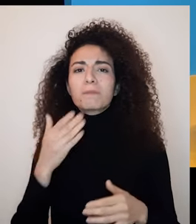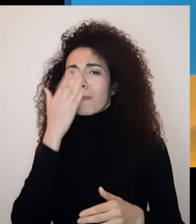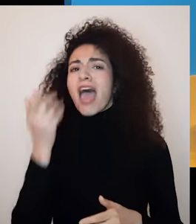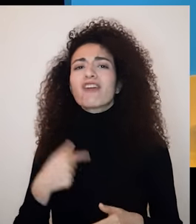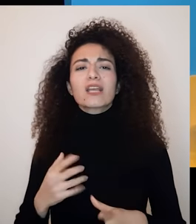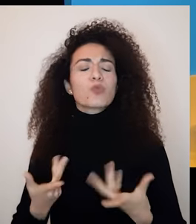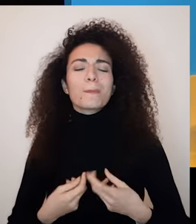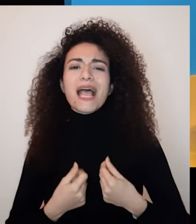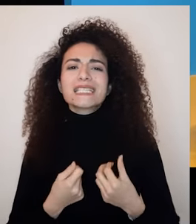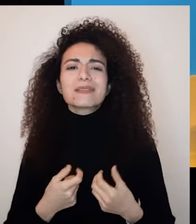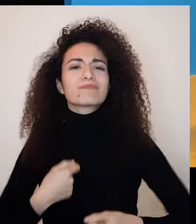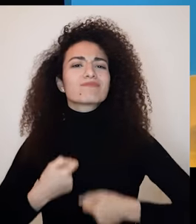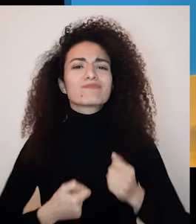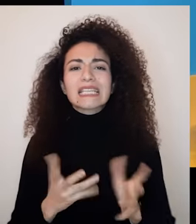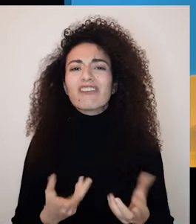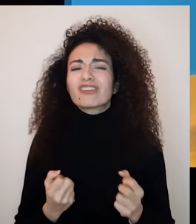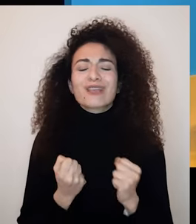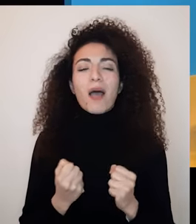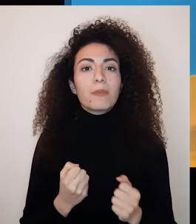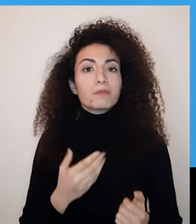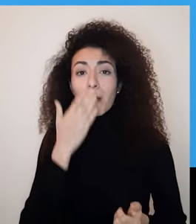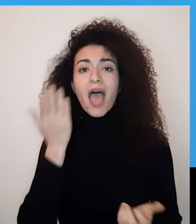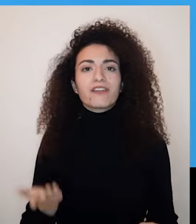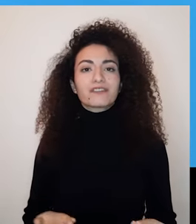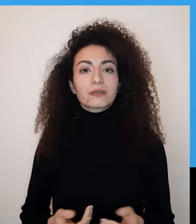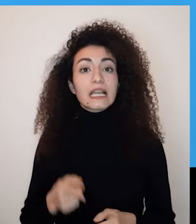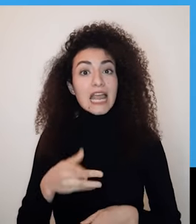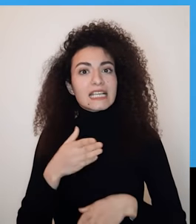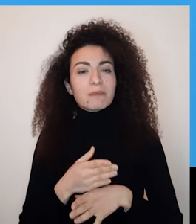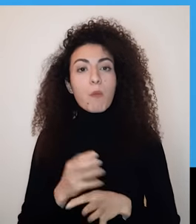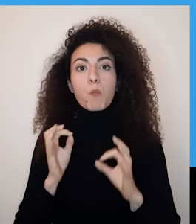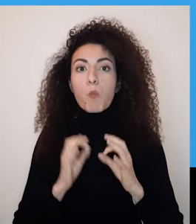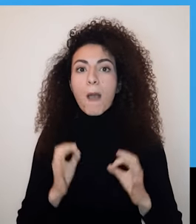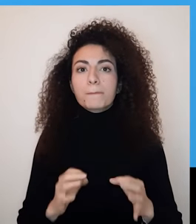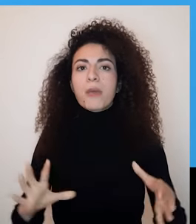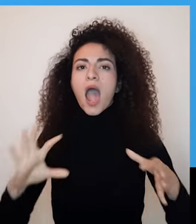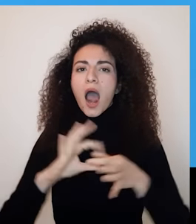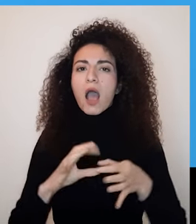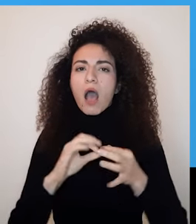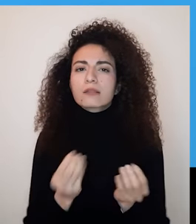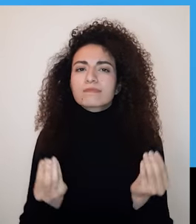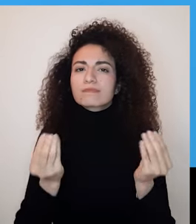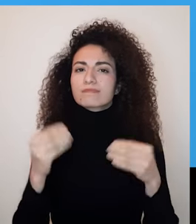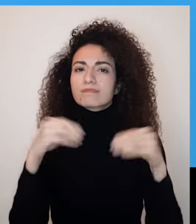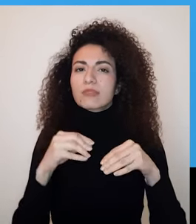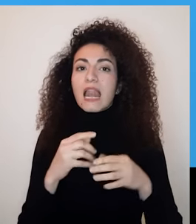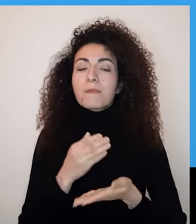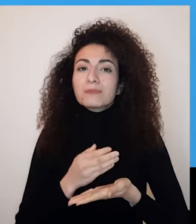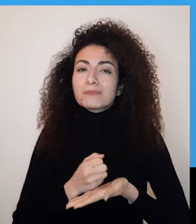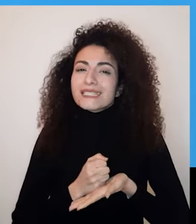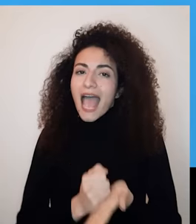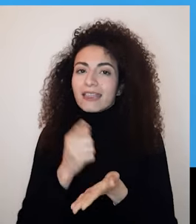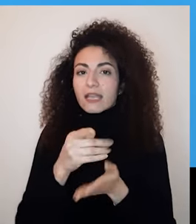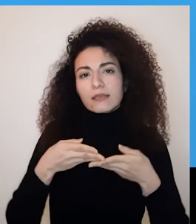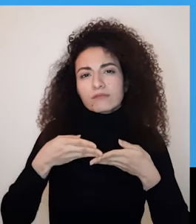اختبارنا وشو عم منمر فيه وشو عم منحس بداخلنا لهالسبب من مهم جدا بناء علاقات ومساعدة